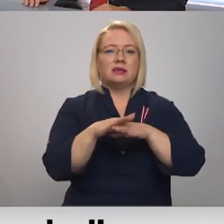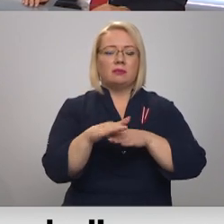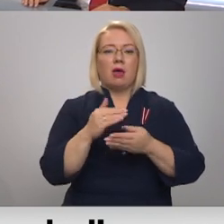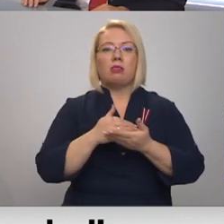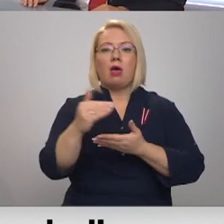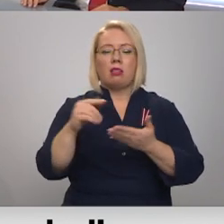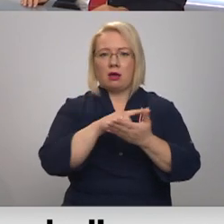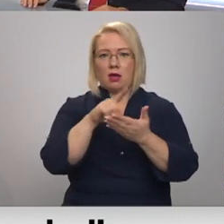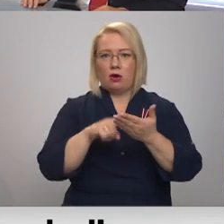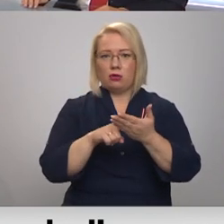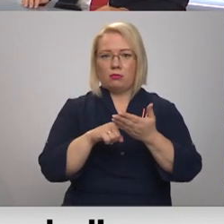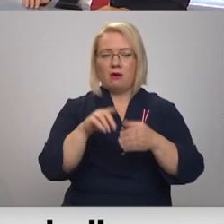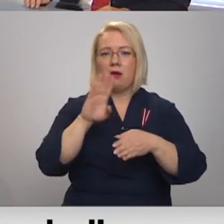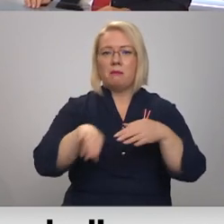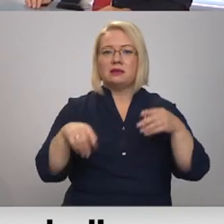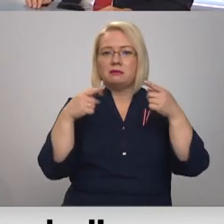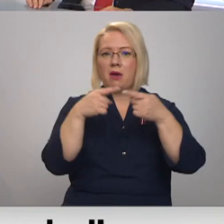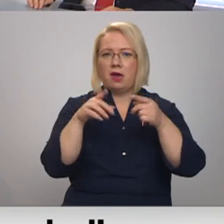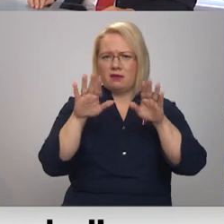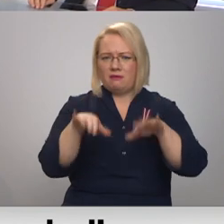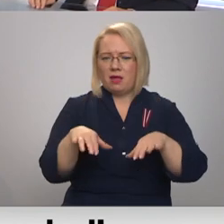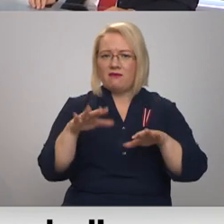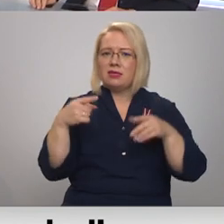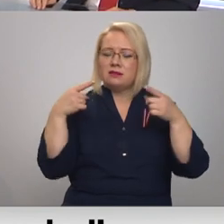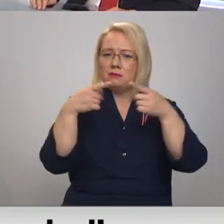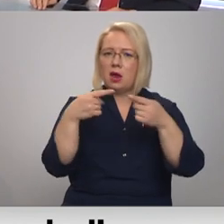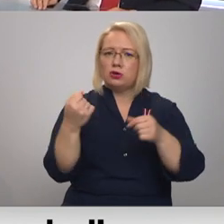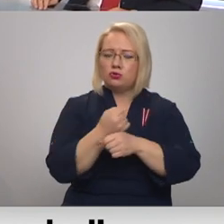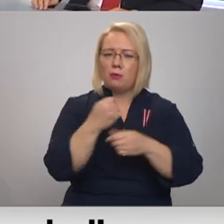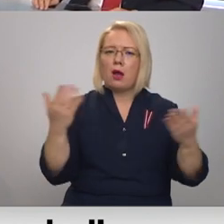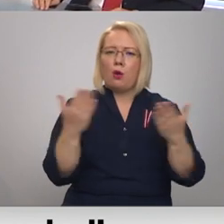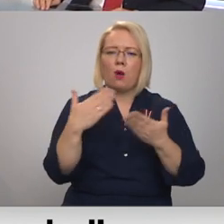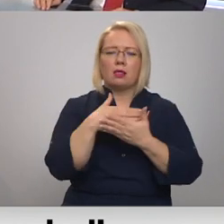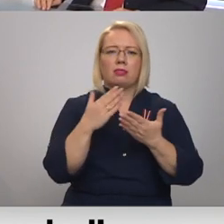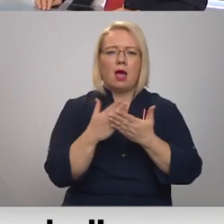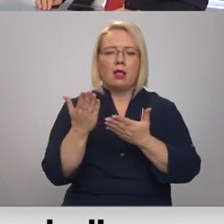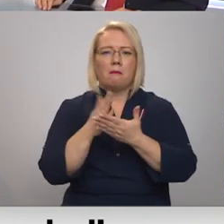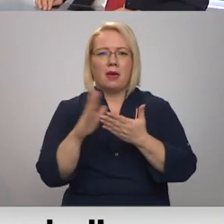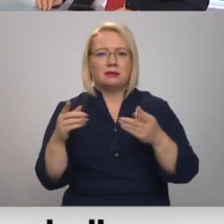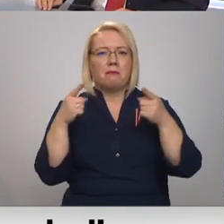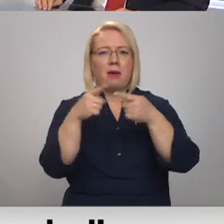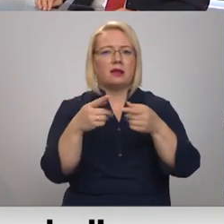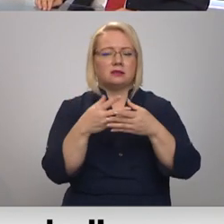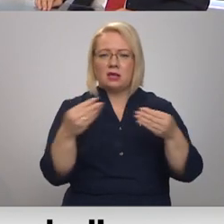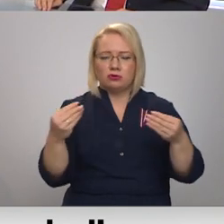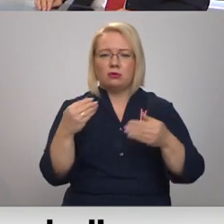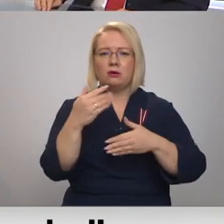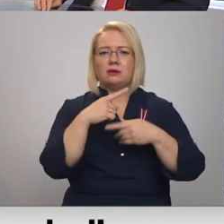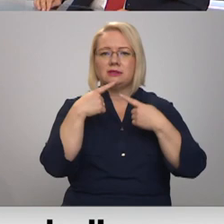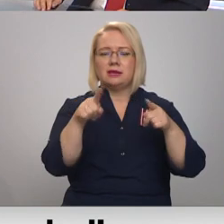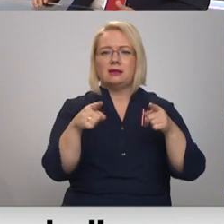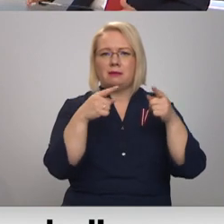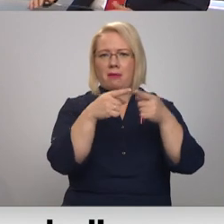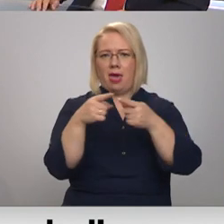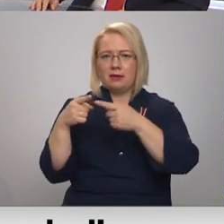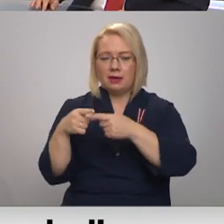Jautājums. Bez mērķi var palikt vispār? Vai tas mērķis tomēr, nu, ja kaut kāda daļa beidzas, tad mērķis nepazūda un īstenībā ir arī citi apakšmērķīši?